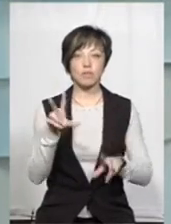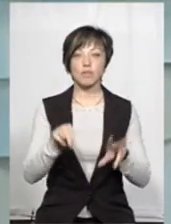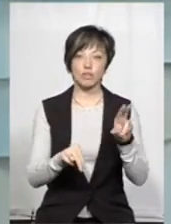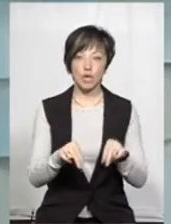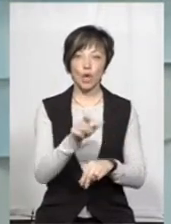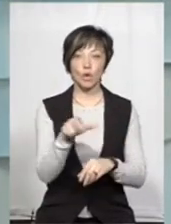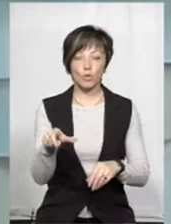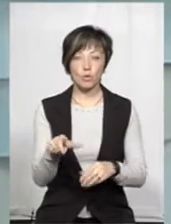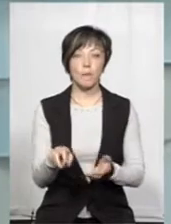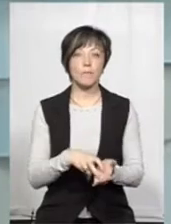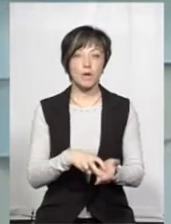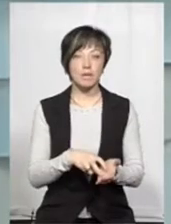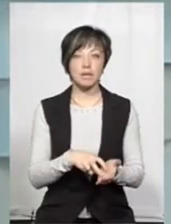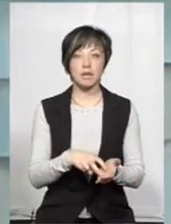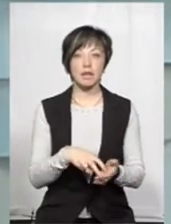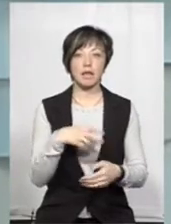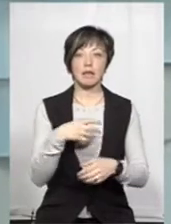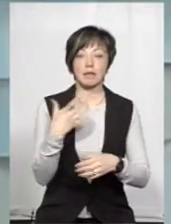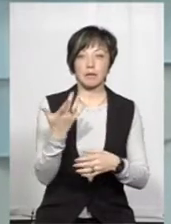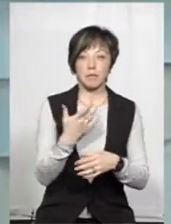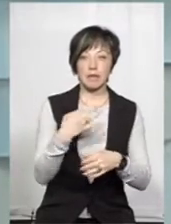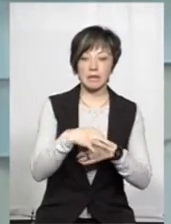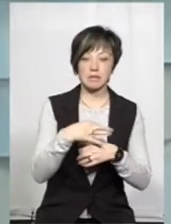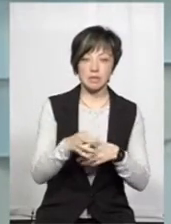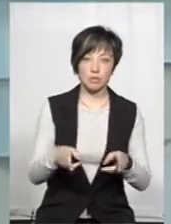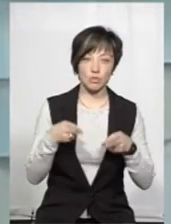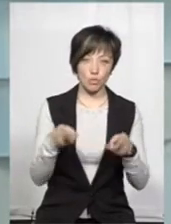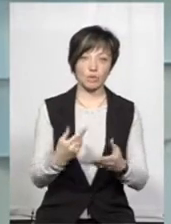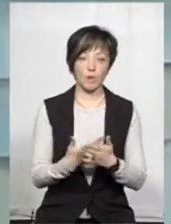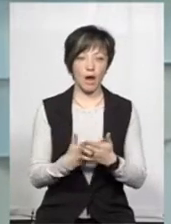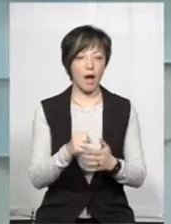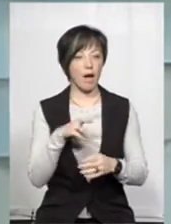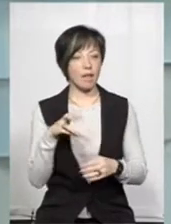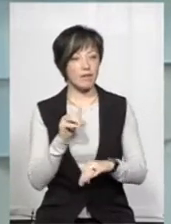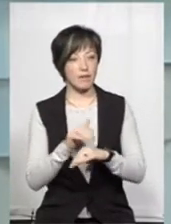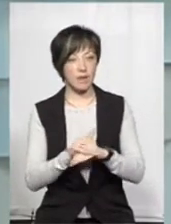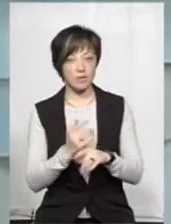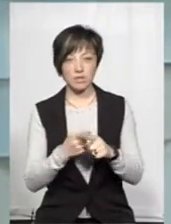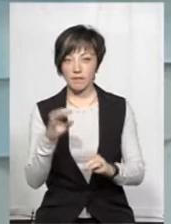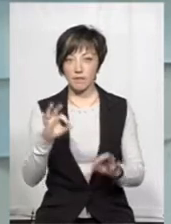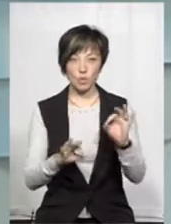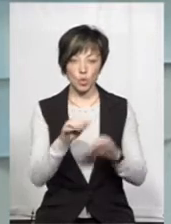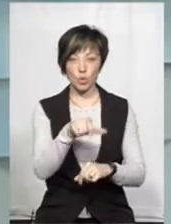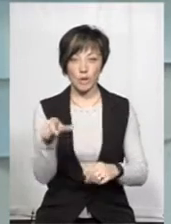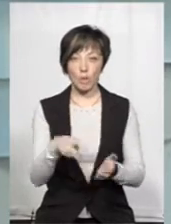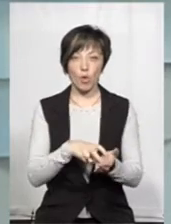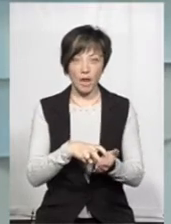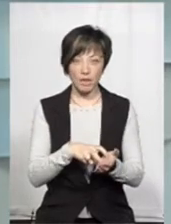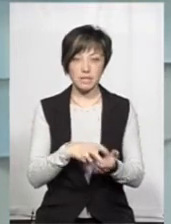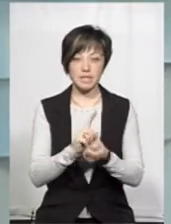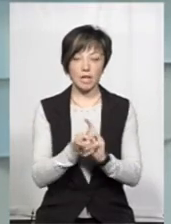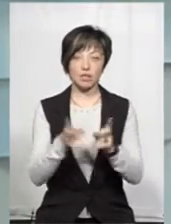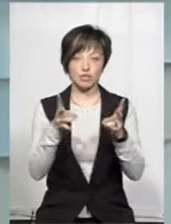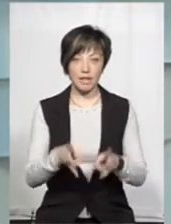вважала, що люди мають боятися якихось насильницьких злочинів, так, ну, як для мене. Але виявляється, що цей відсоток людей, які бояться